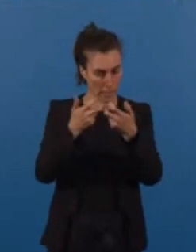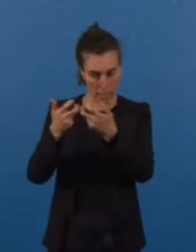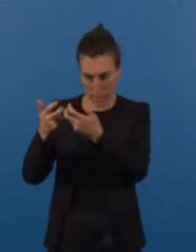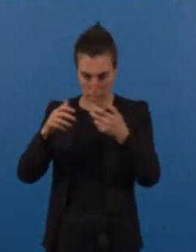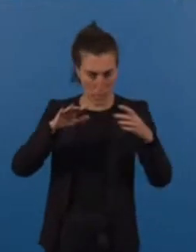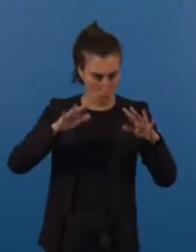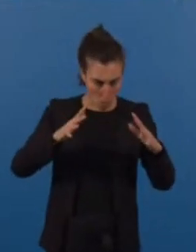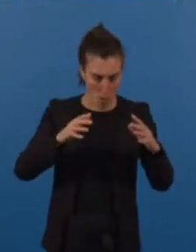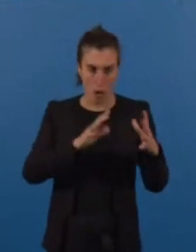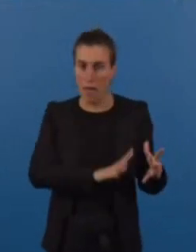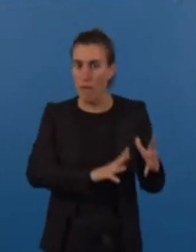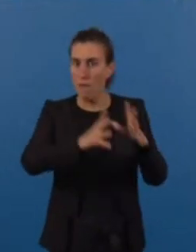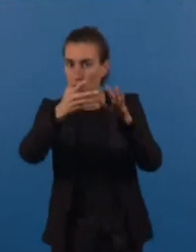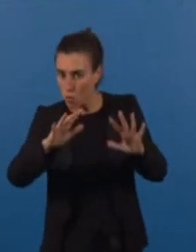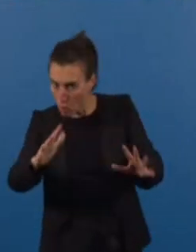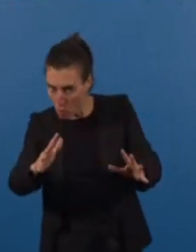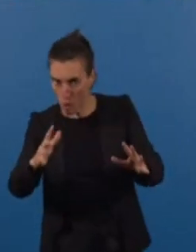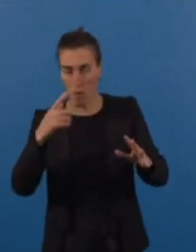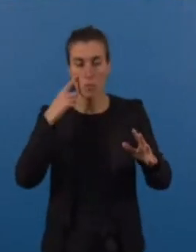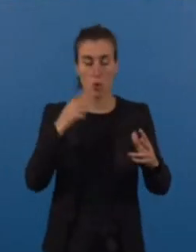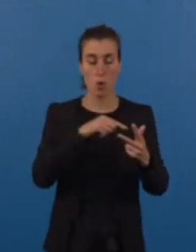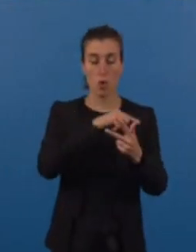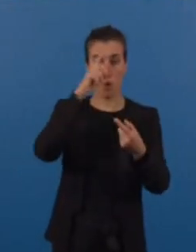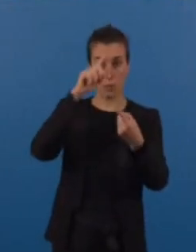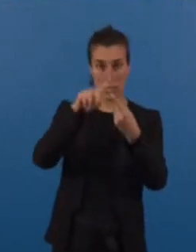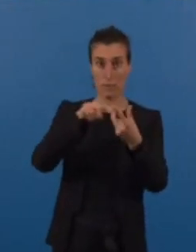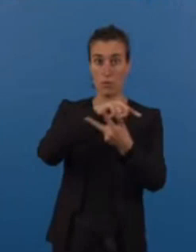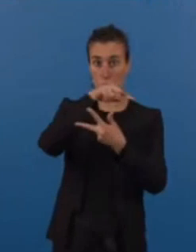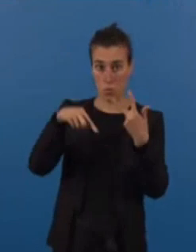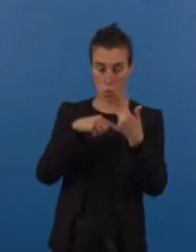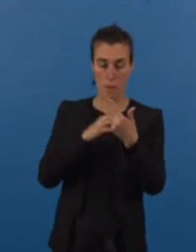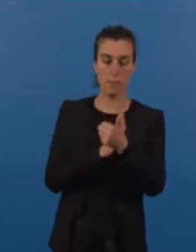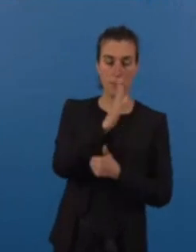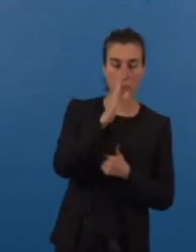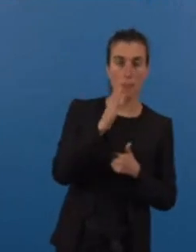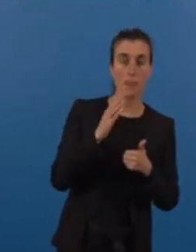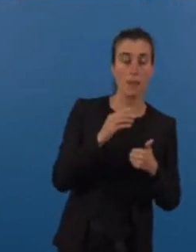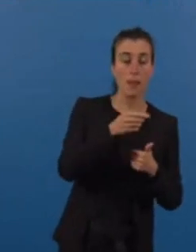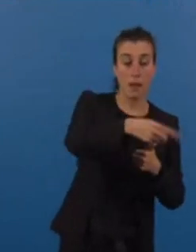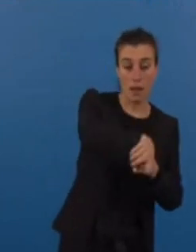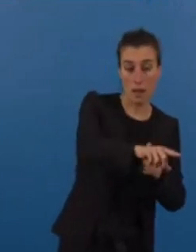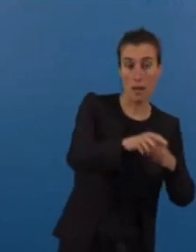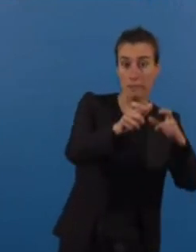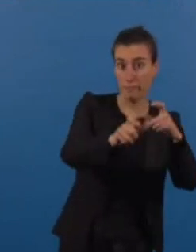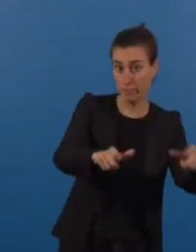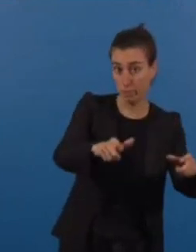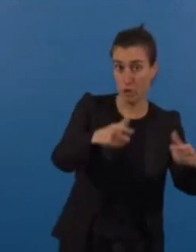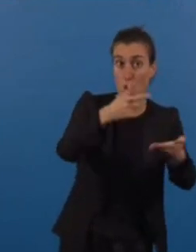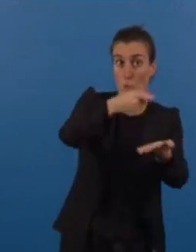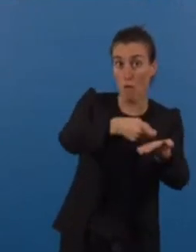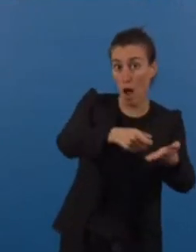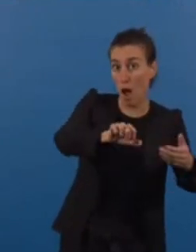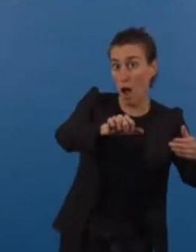potentielles évolutions pour répondre à trois objectifs. Le premier, préserver le pouvoir d'achat des ménages dans une période d